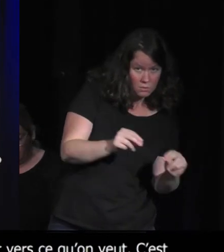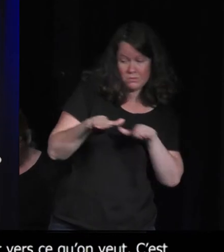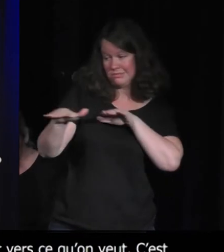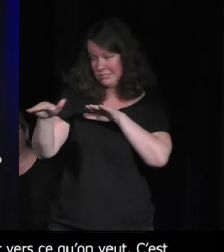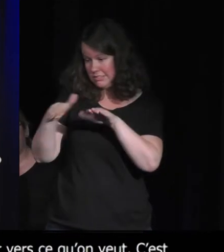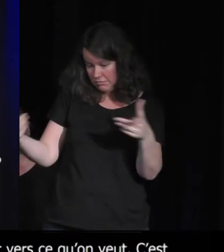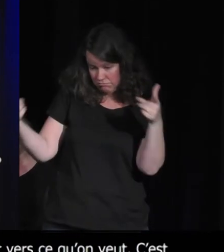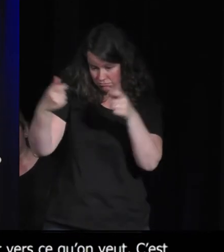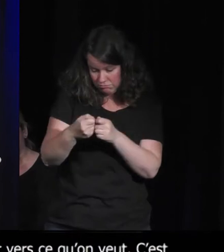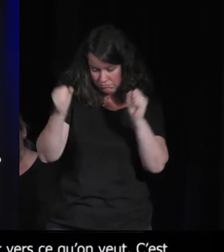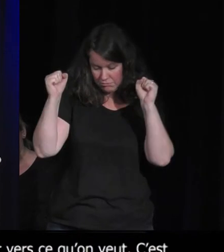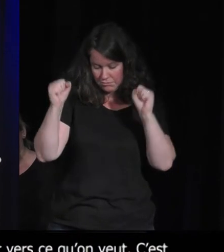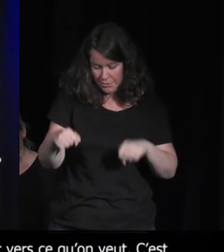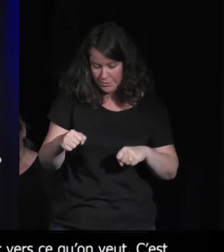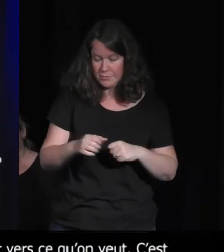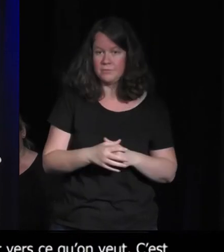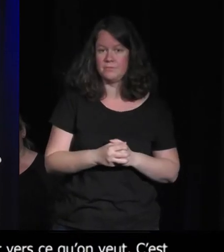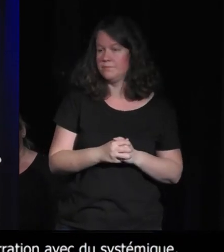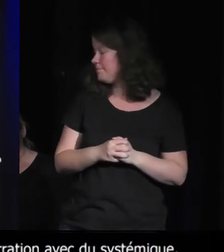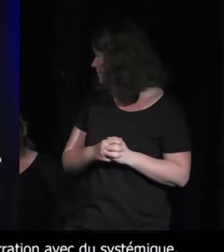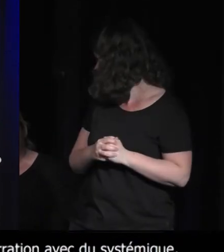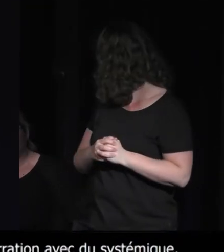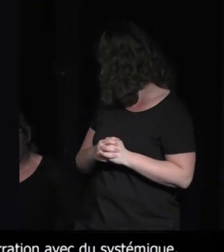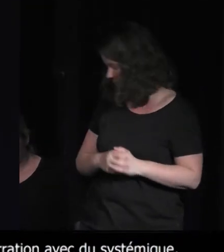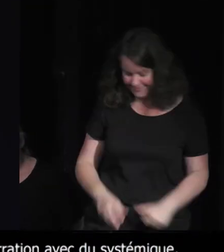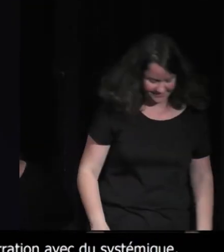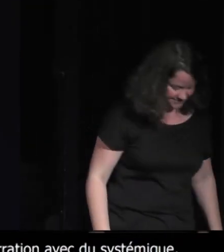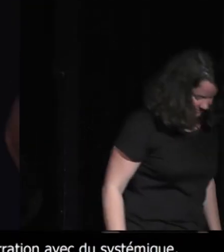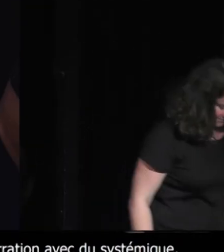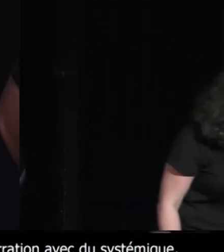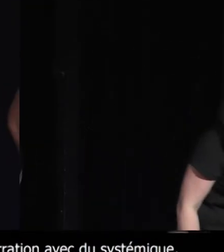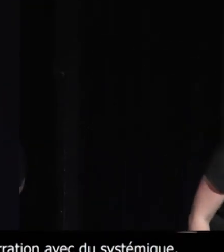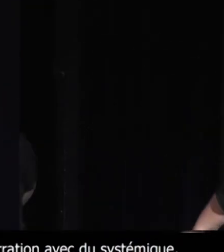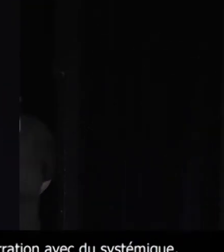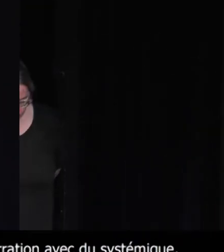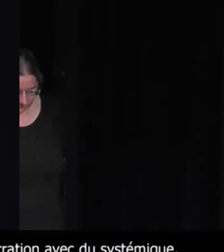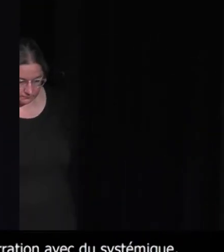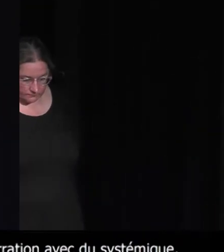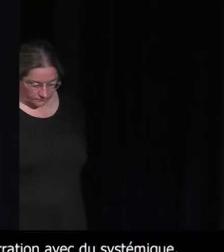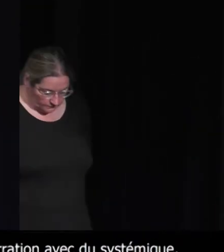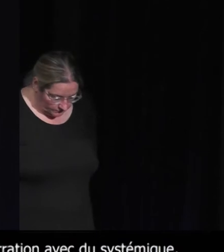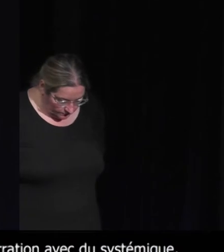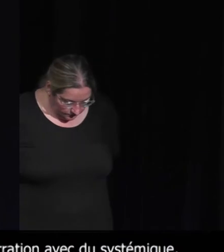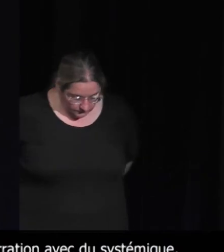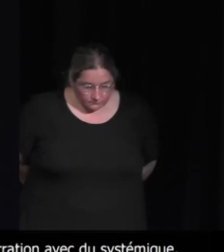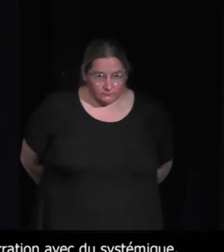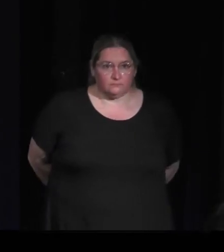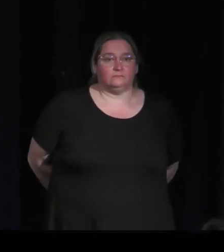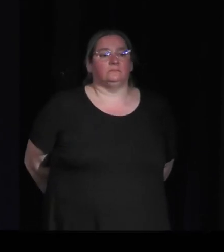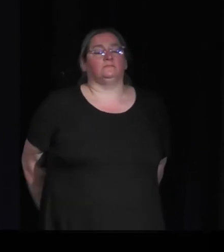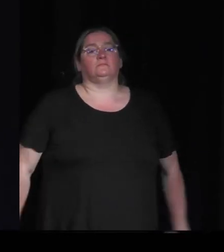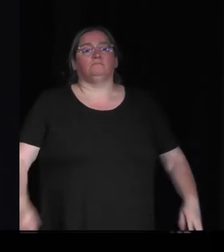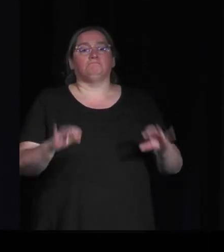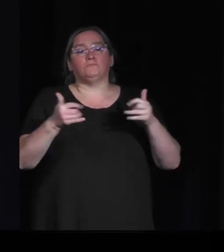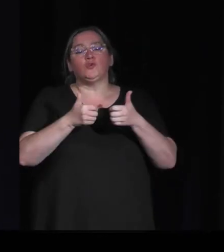mais en même temps, il faut que ça trouve un équilibre. parce que le systémique, ça a été un des fantasmes du jeu vidéo